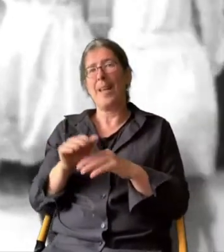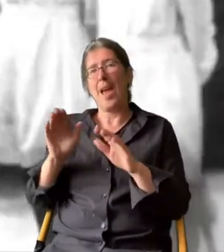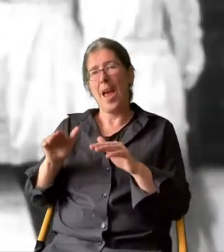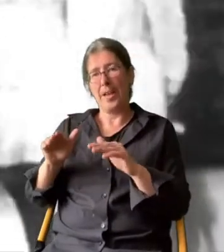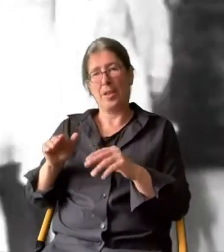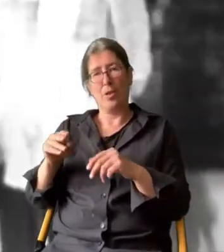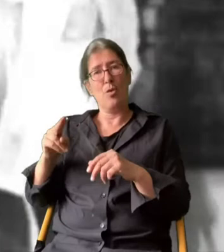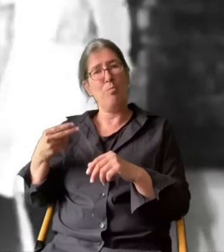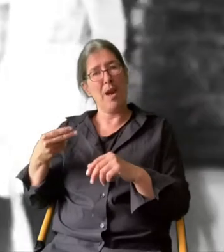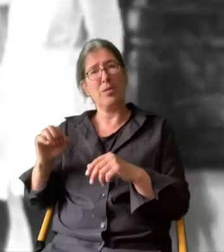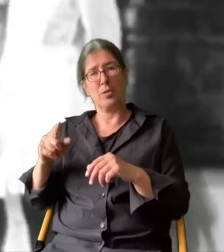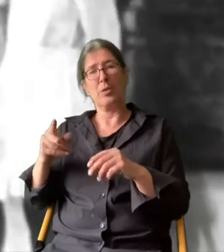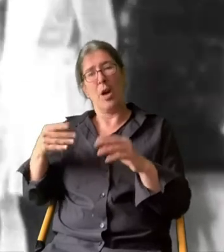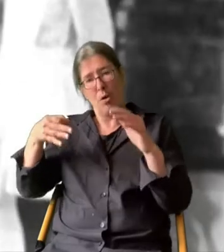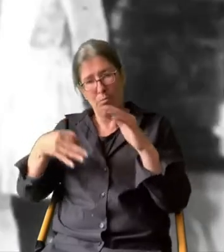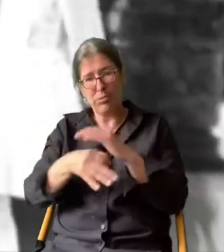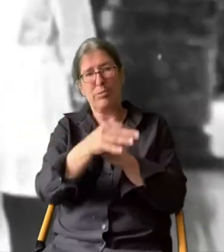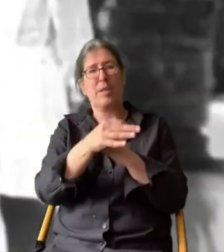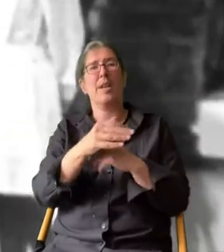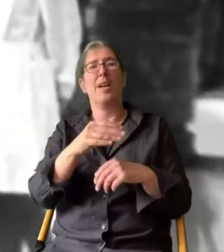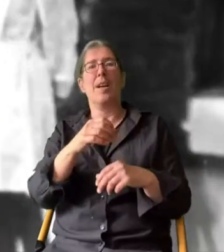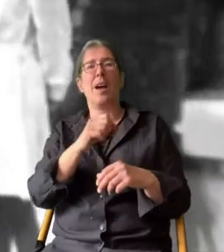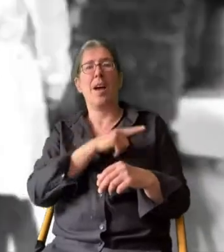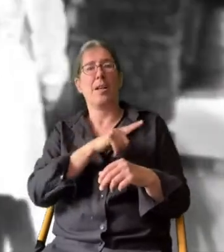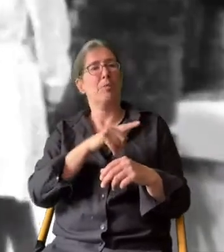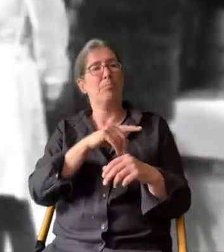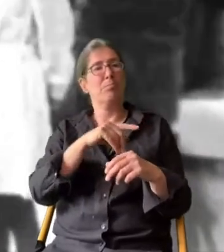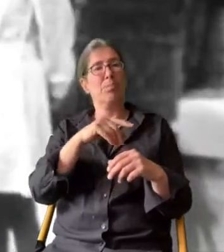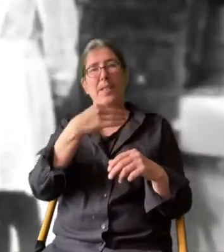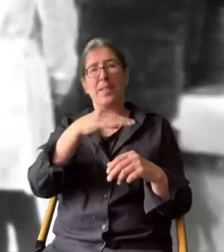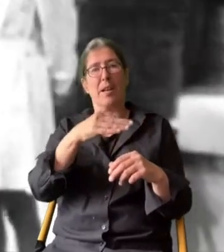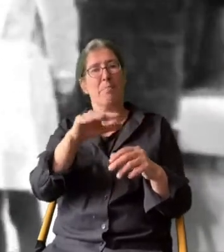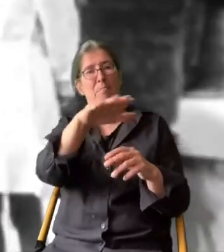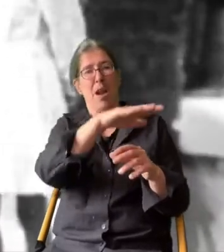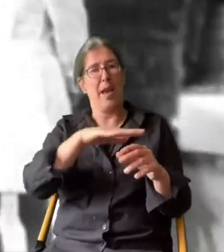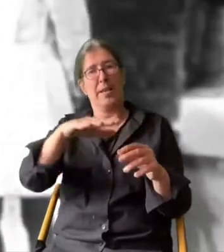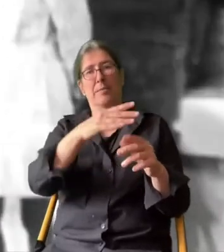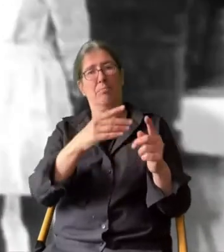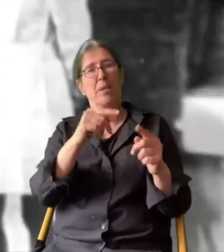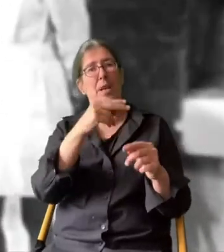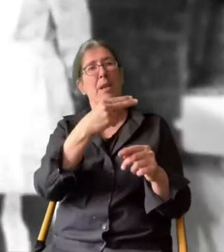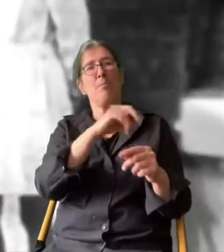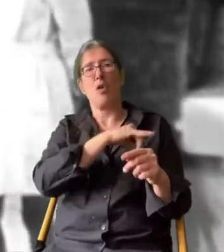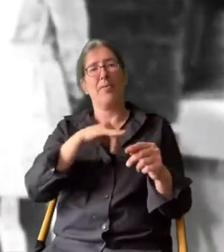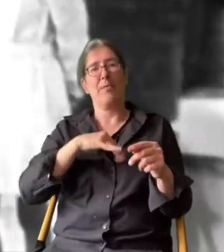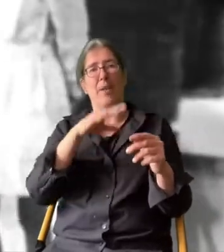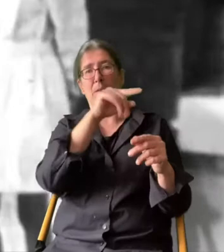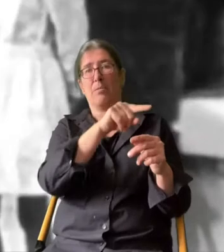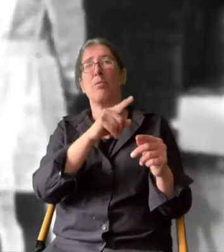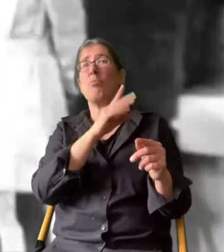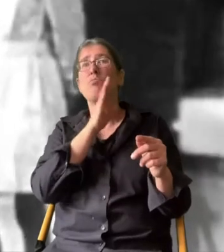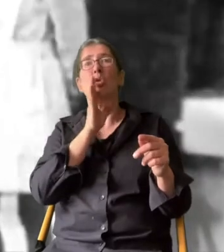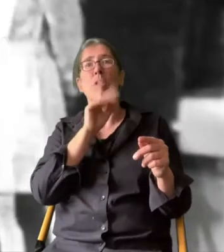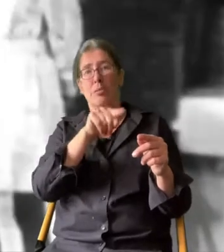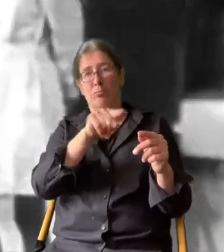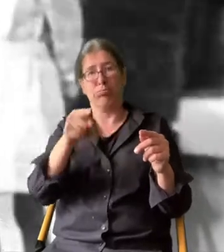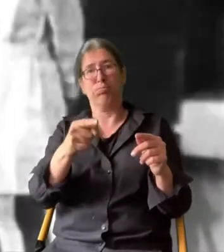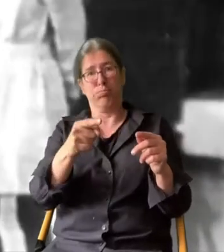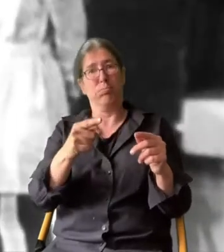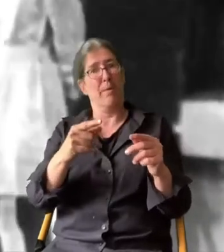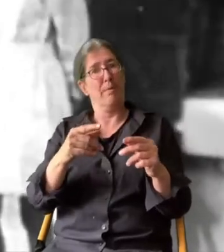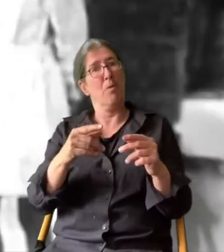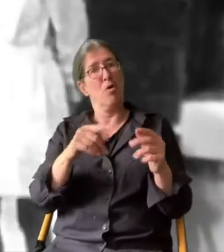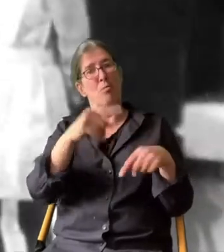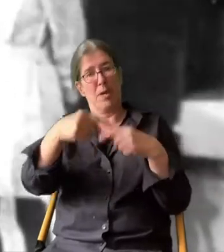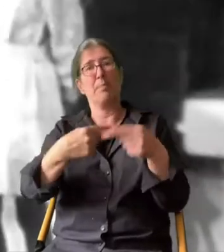Enkel Hubertus zieht mit ins Reichspräsidentenpalais. Hindenburg ist Witwer. Die Mutter von Hubertus übernimmt die Rolle der